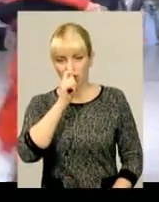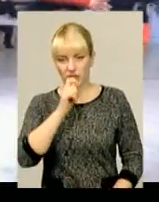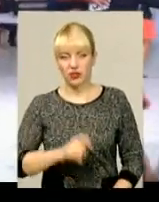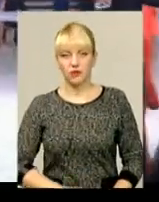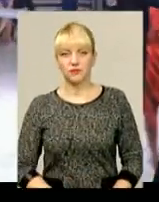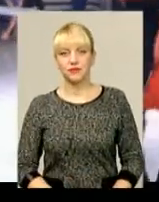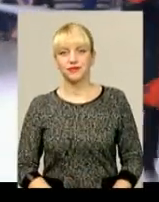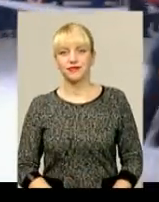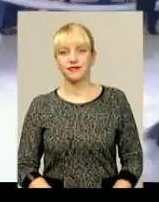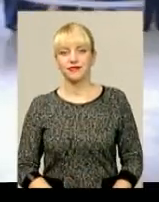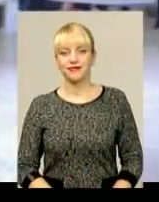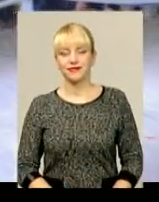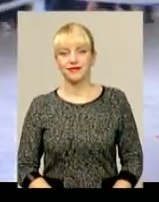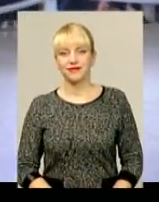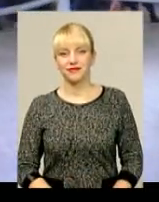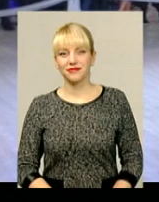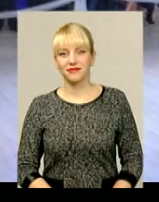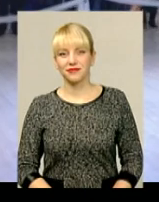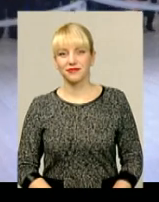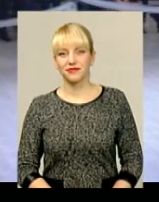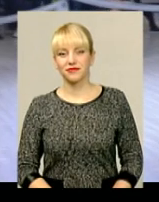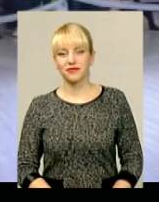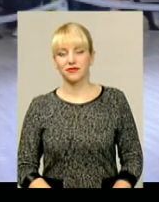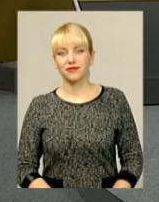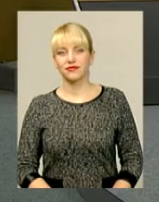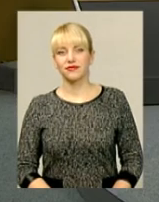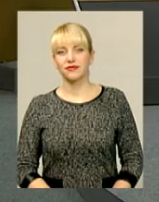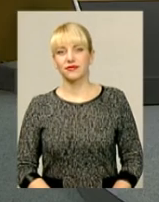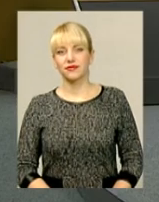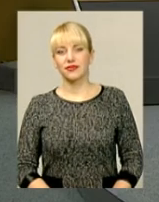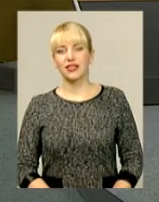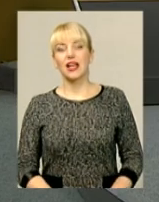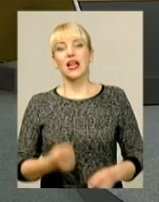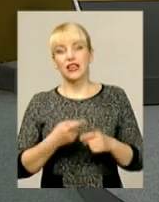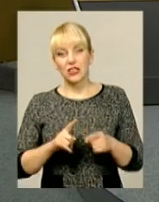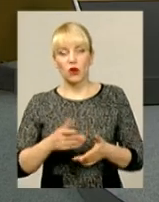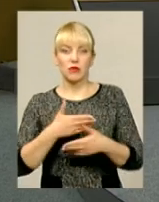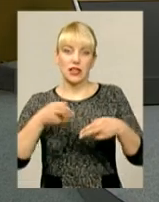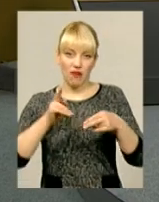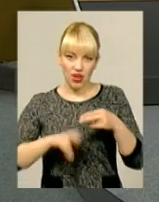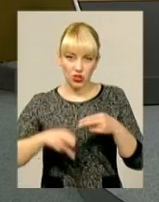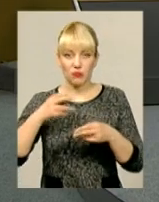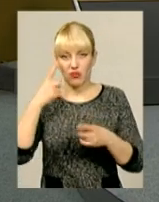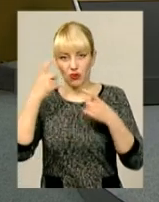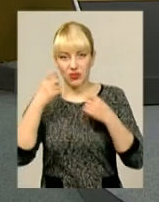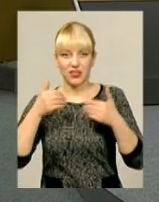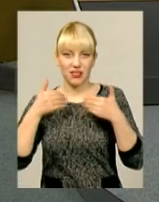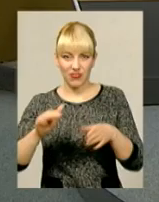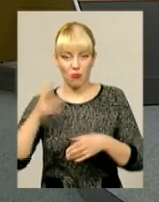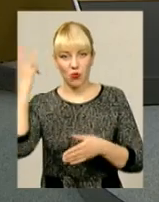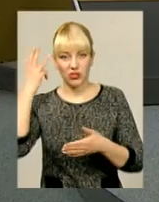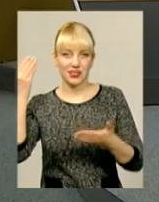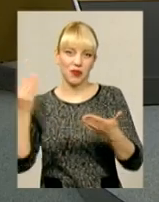Ярослав Анташевський, Юрій Чорний для інформаційного випуску. І на цьому ми завершуємо інформаційний випуск